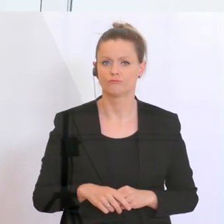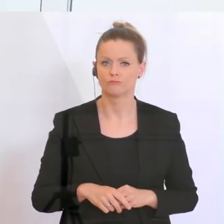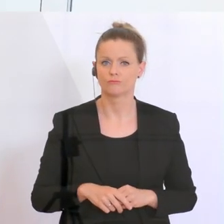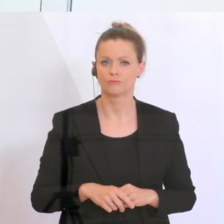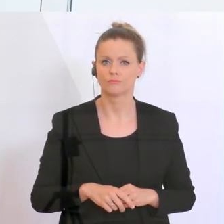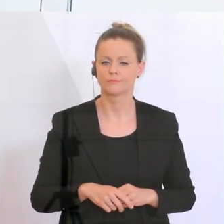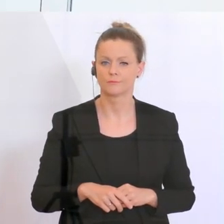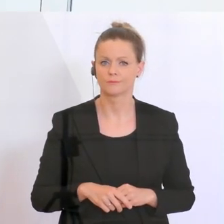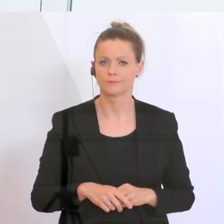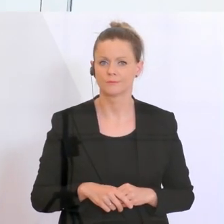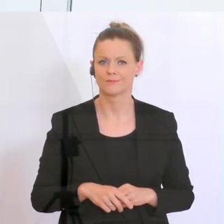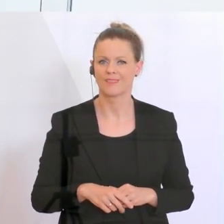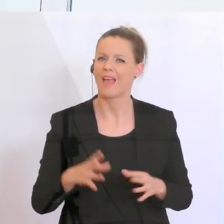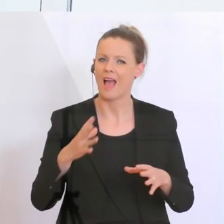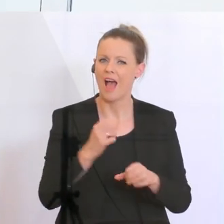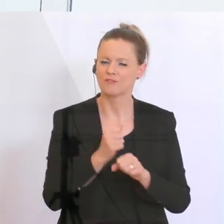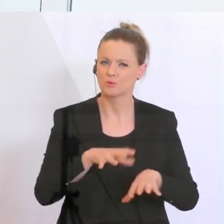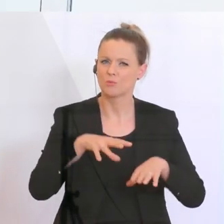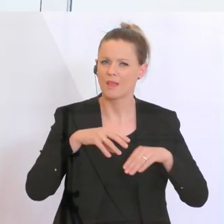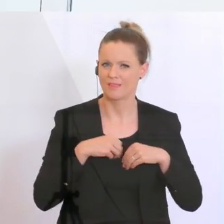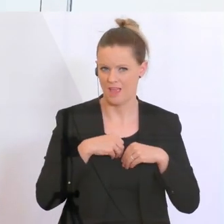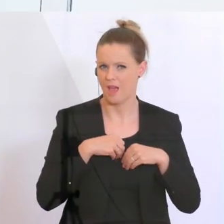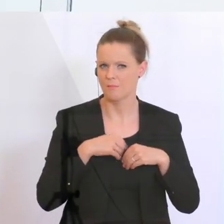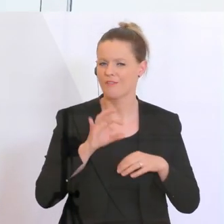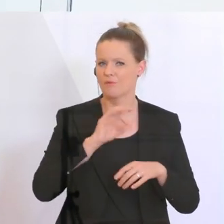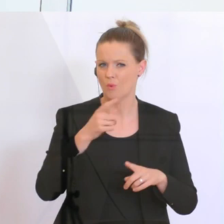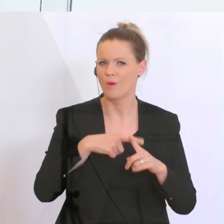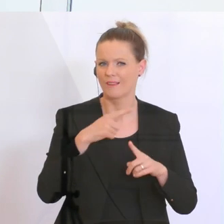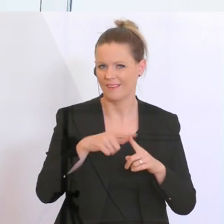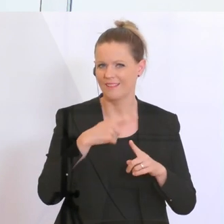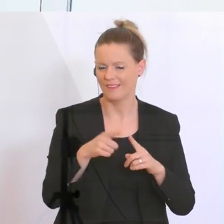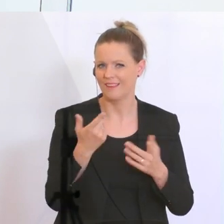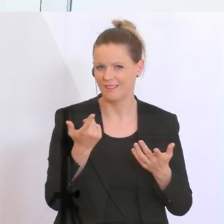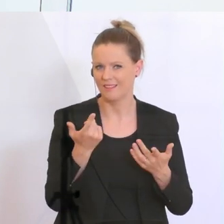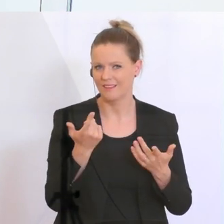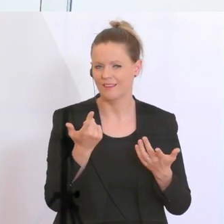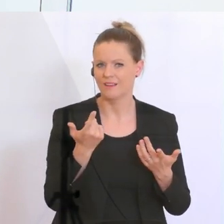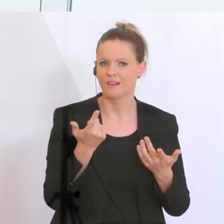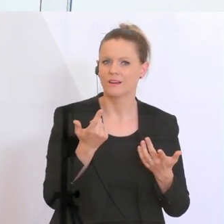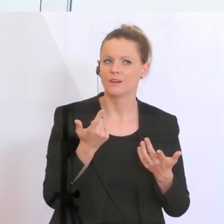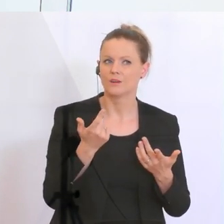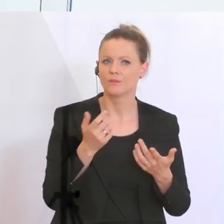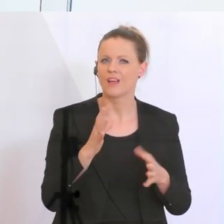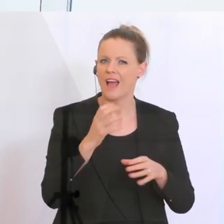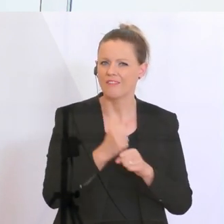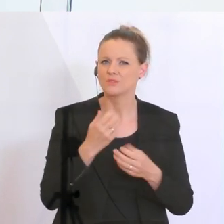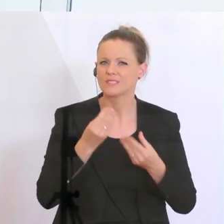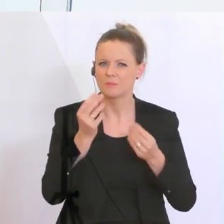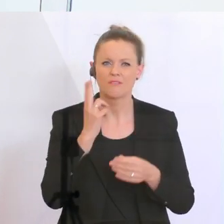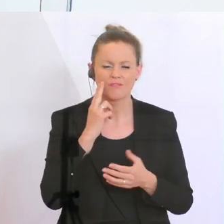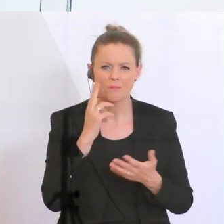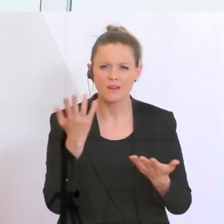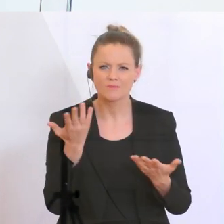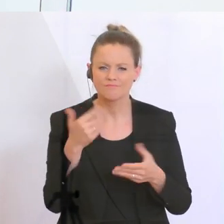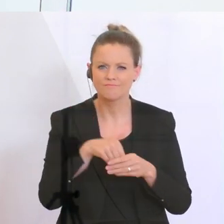Der Schluss des Haftungsübernahmen für Kredite, eine Unterstützung an die haftungsgebende Firma, das ist